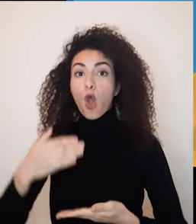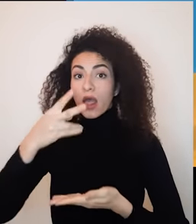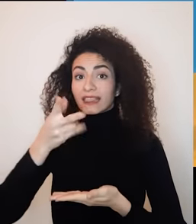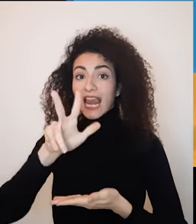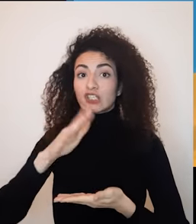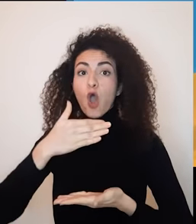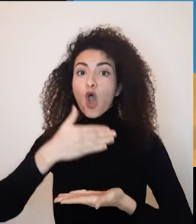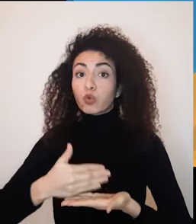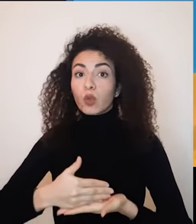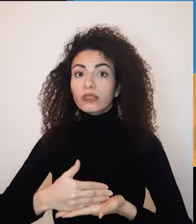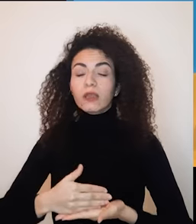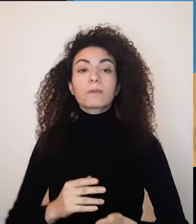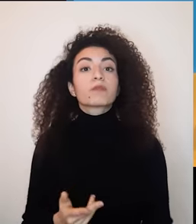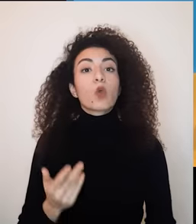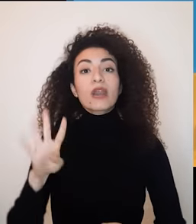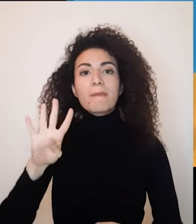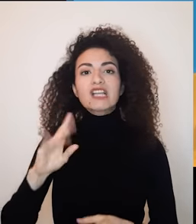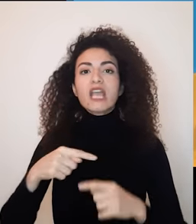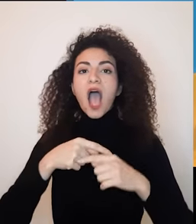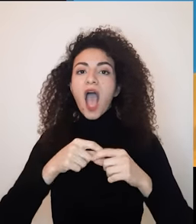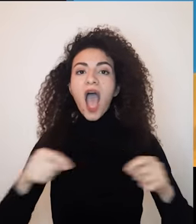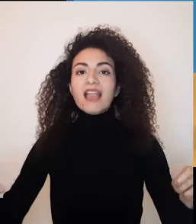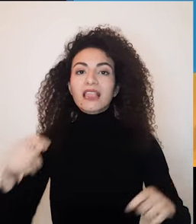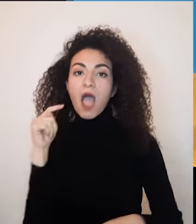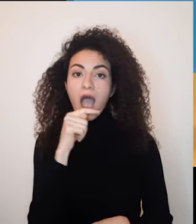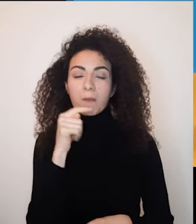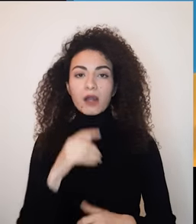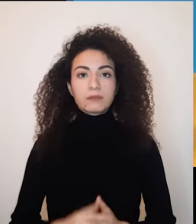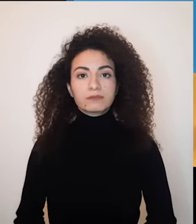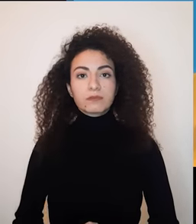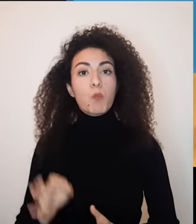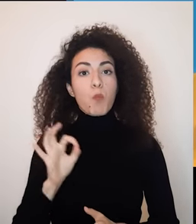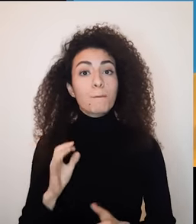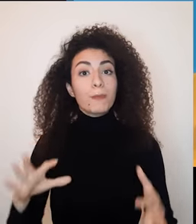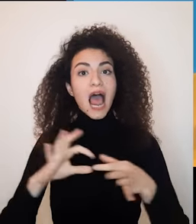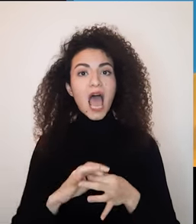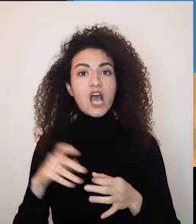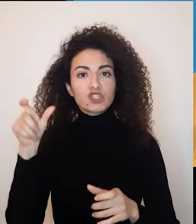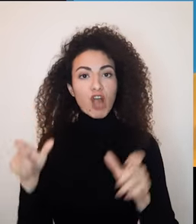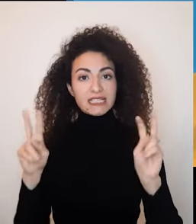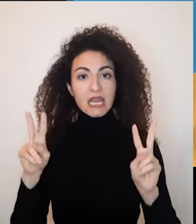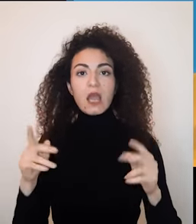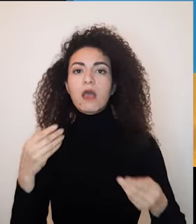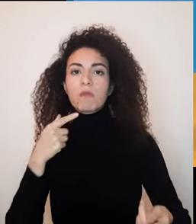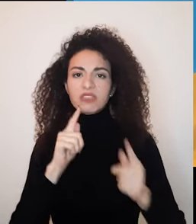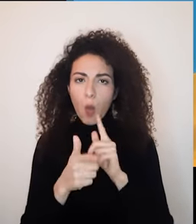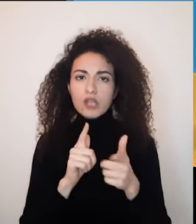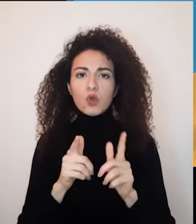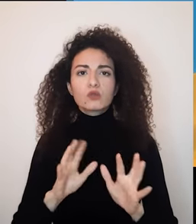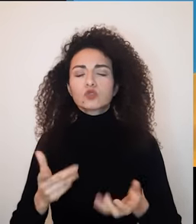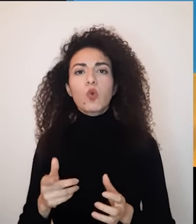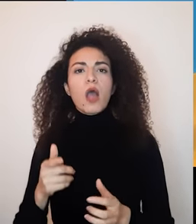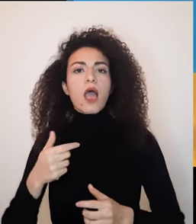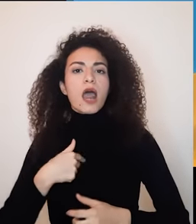والخط الأحمر بالعلاقة وبهاي البطاقة بيقول كل طرف للآخر بشكل واضح شو هي